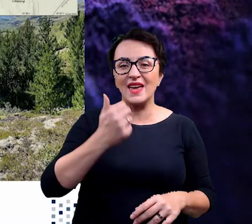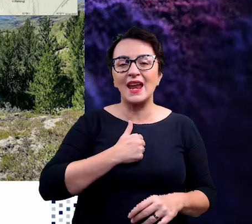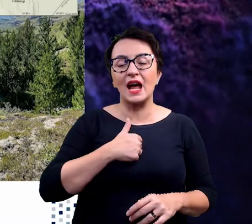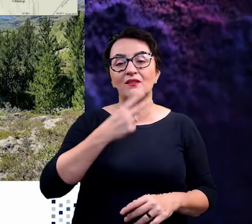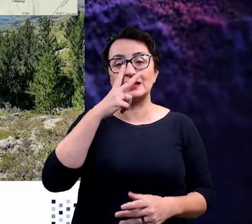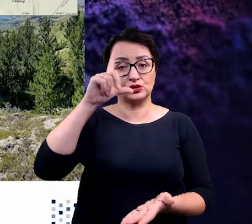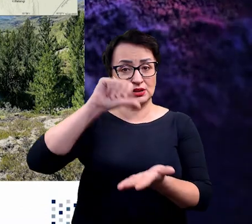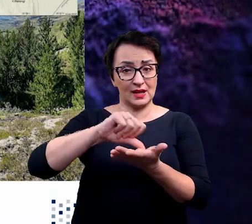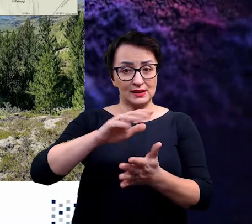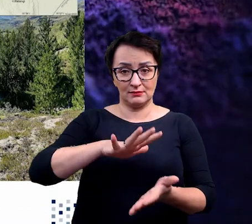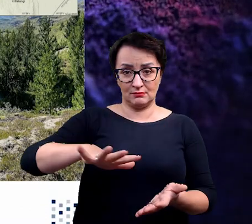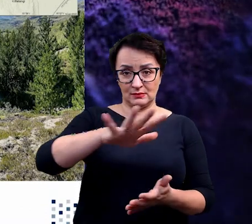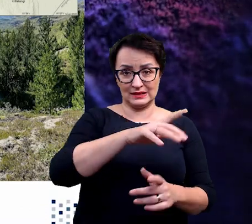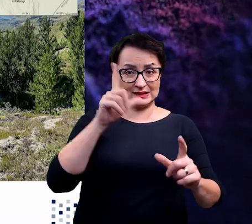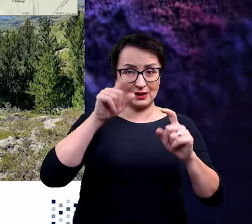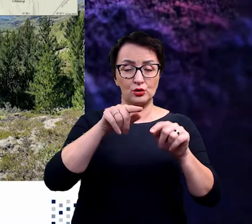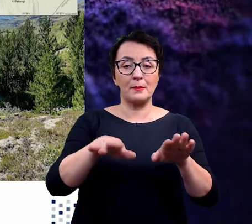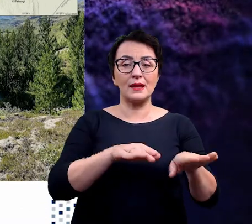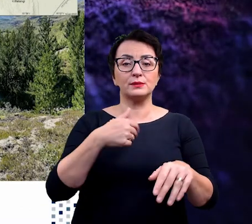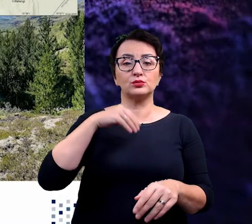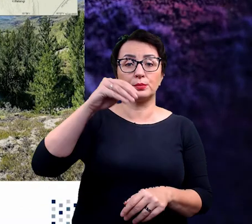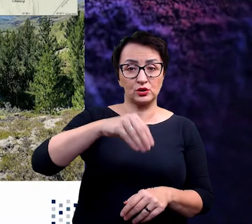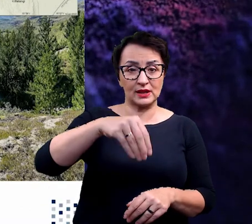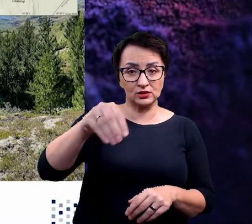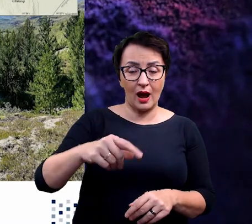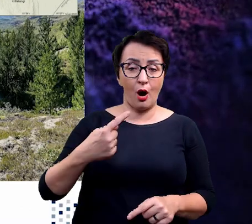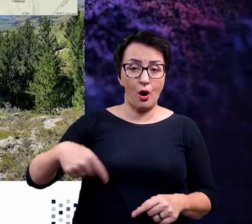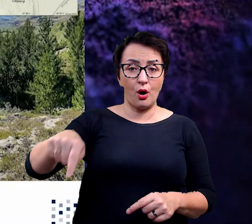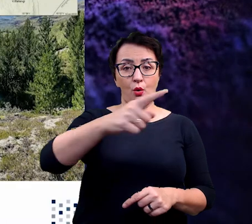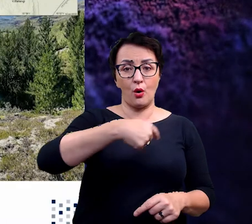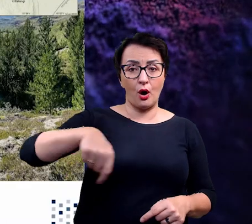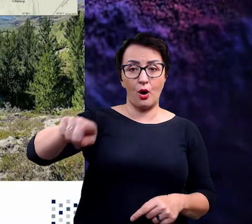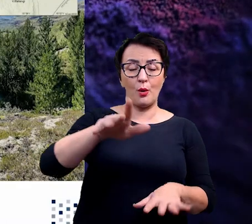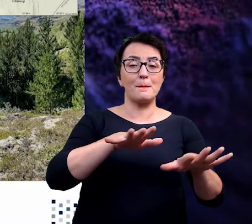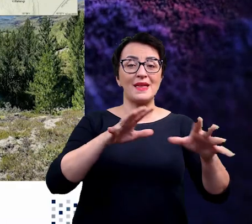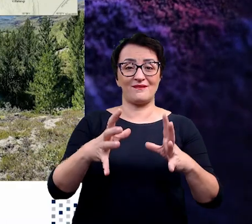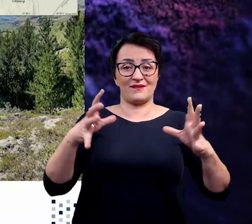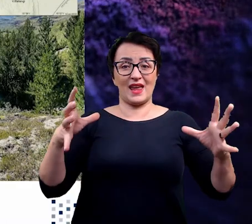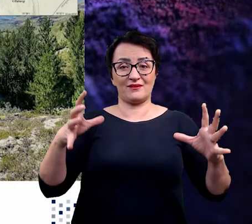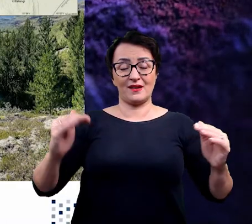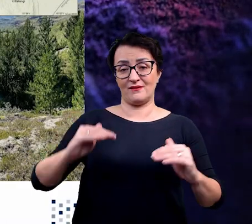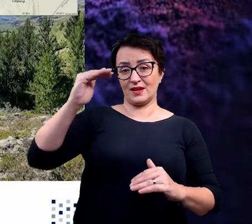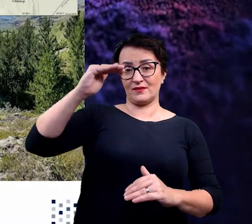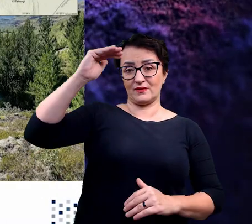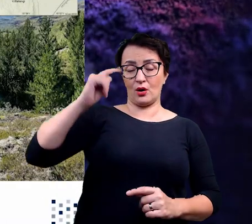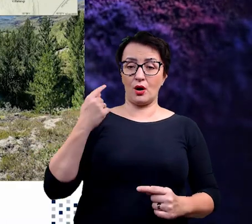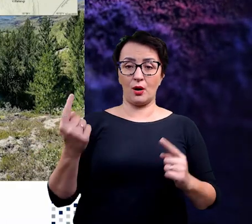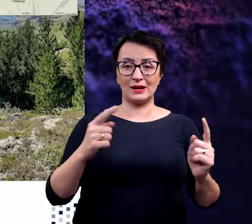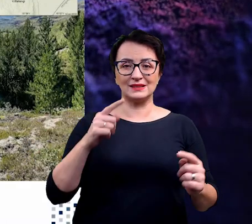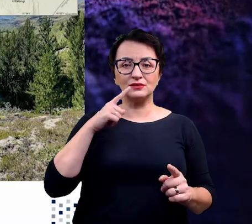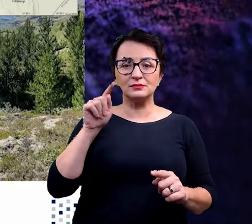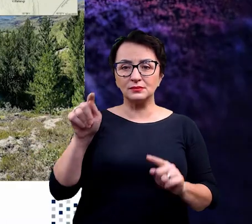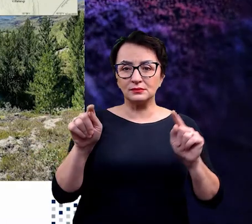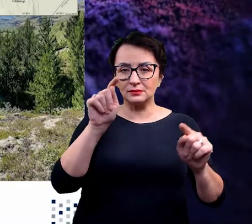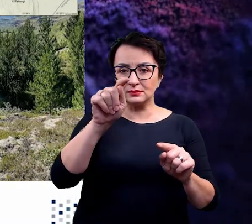Centralnie na zdjęciu to jest miejsce, gdzie ta sosna została posadzona, a dookoła wszystkie te większe i mniejsze sosny po obu stronach, nawet te zaznaczone